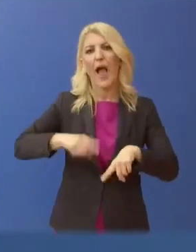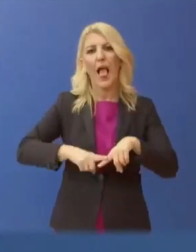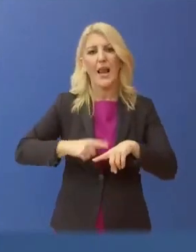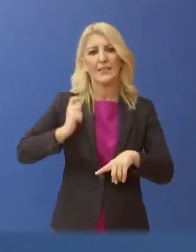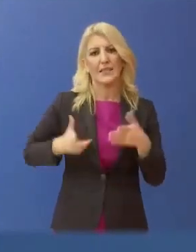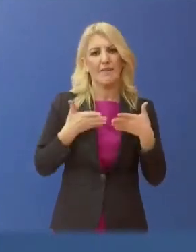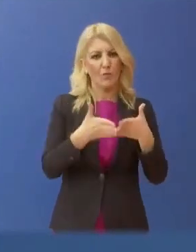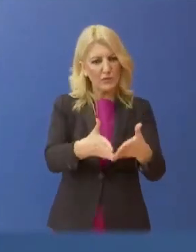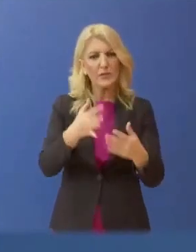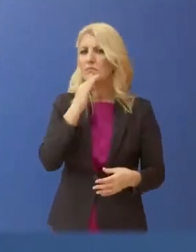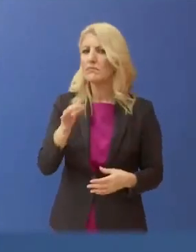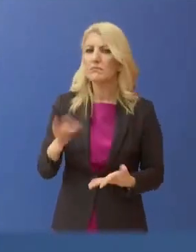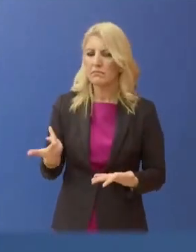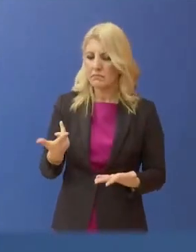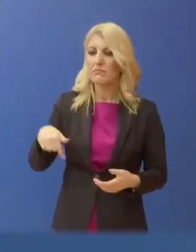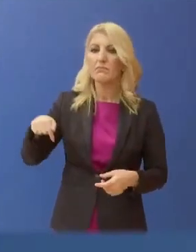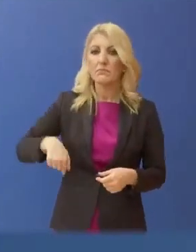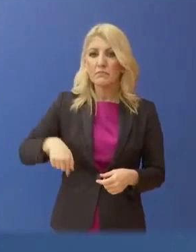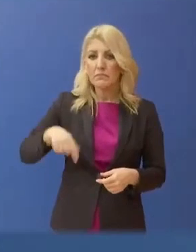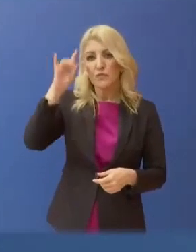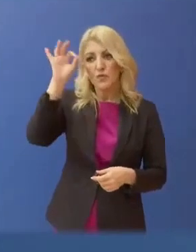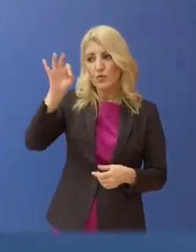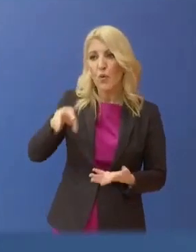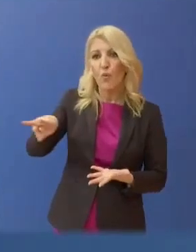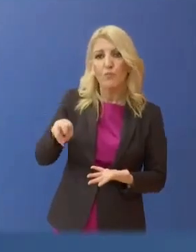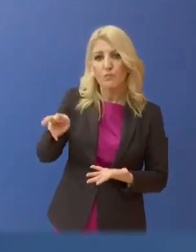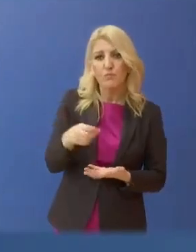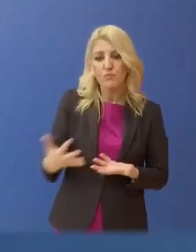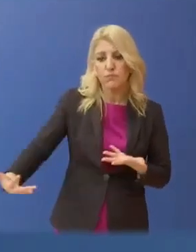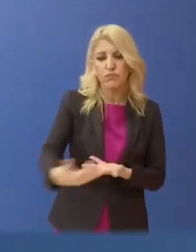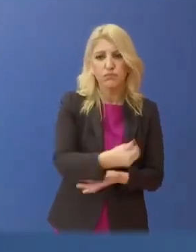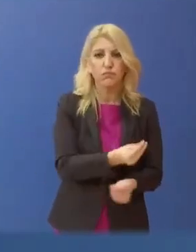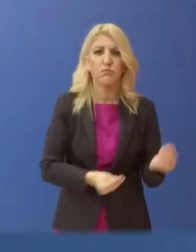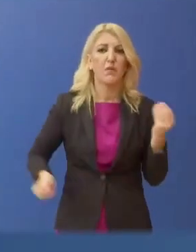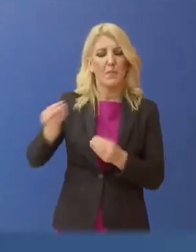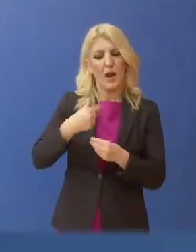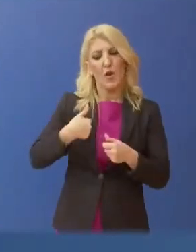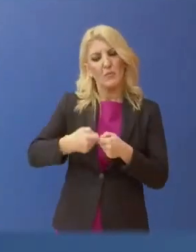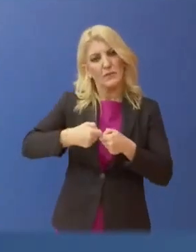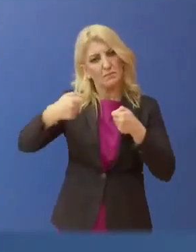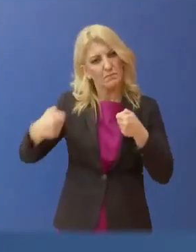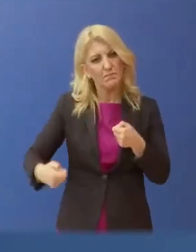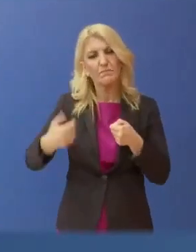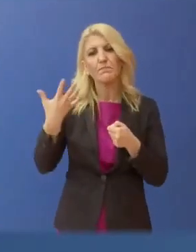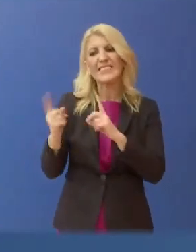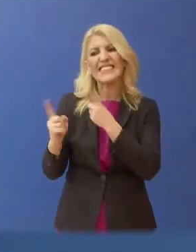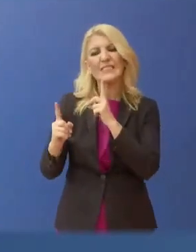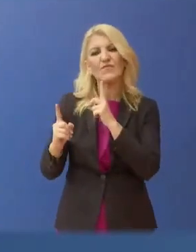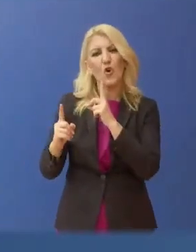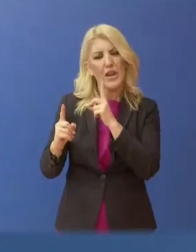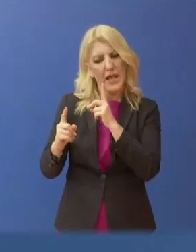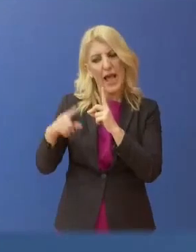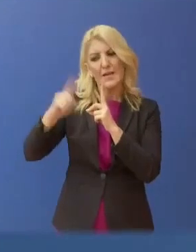δημόσιων πόρων θα είναι πολύ μεγαλύτερη σε σχέση με το παρελθόν. Επεκτείναμε ένα συνυποσχετικό και μια συμφωνία